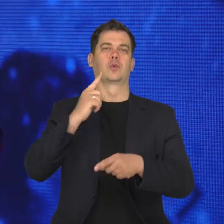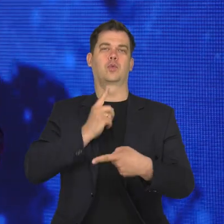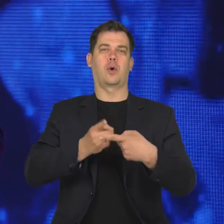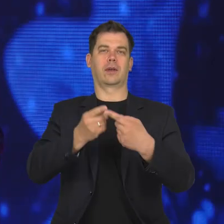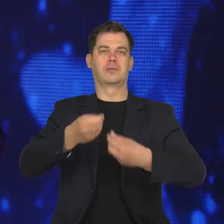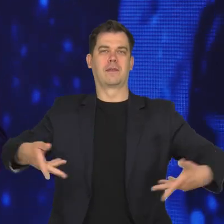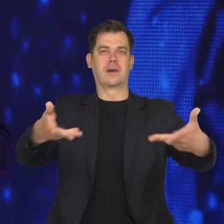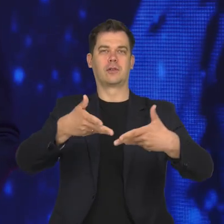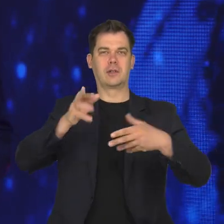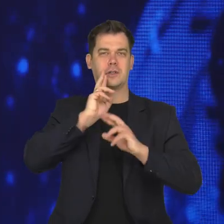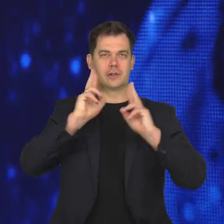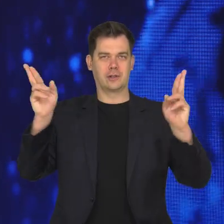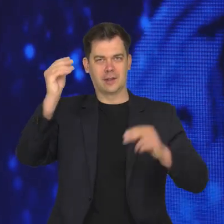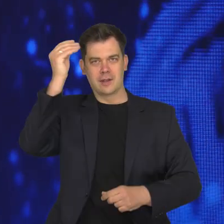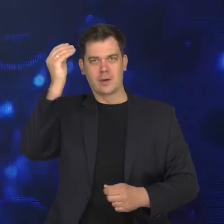Rzecznicy Nauki.